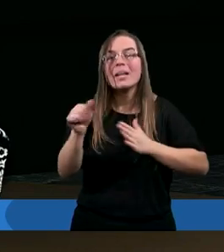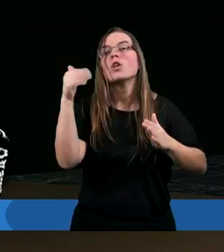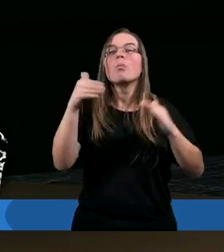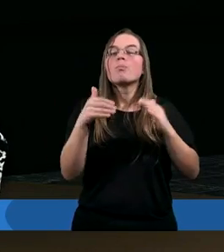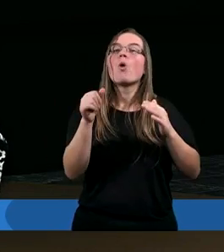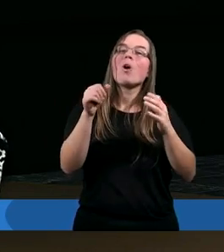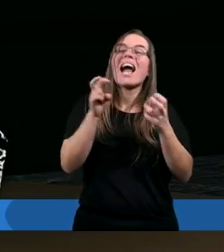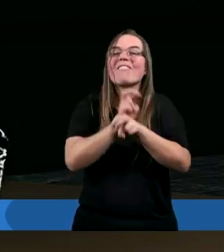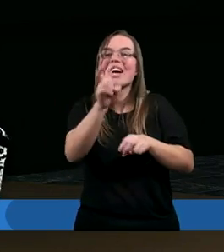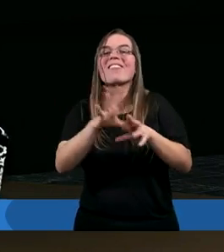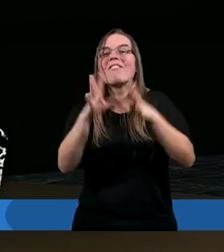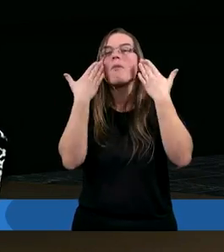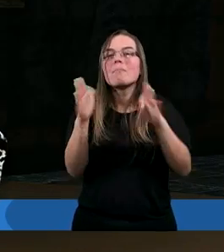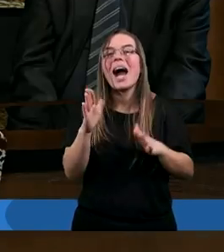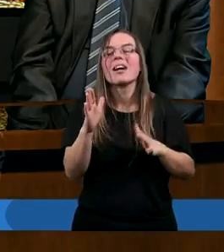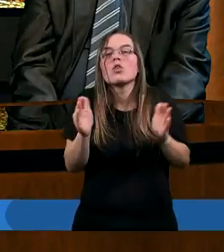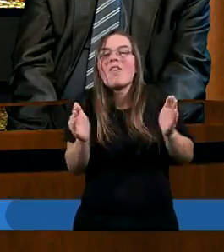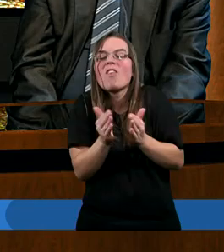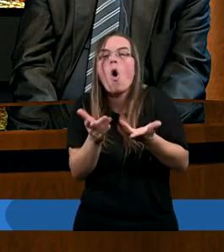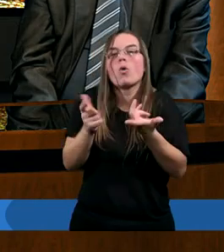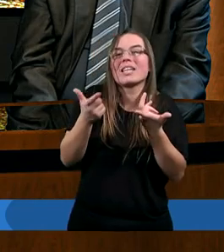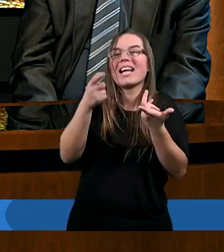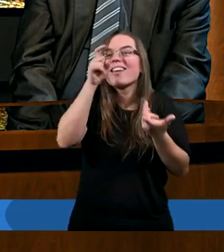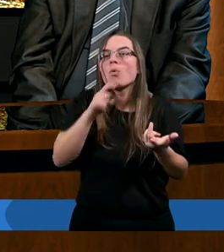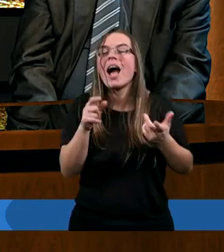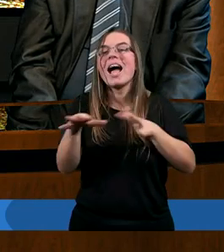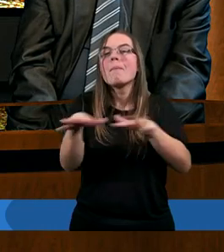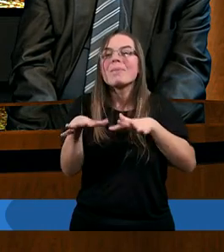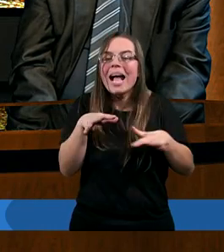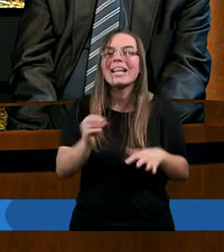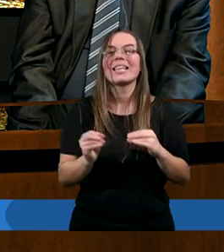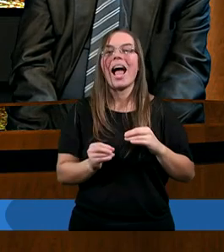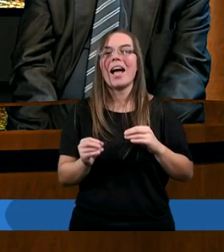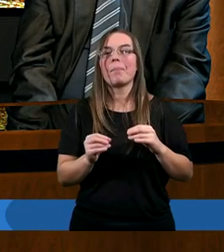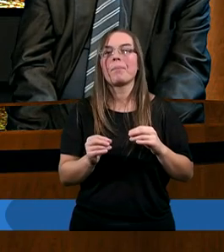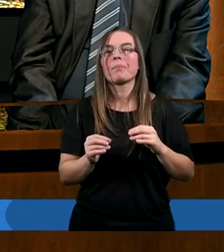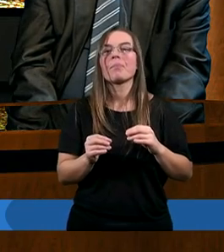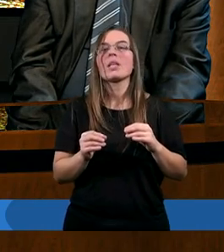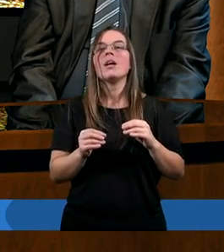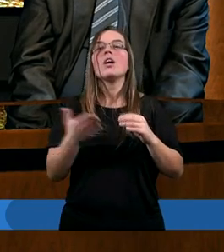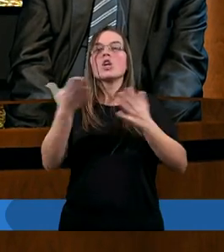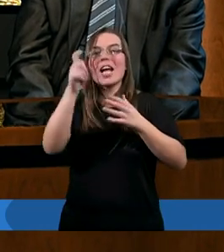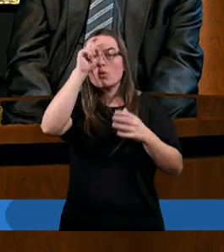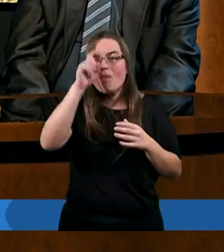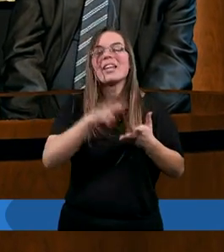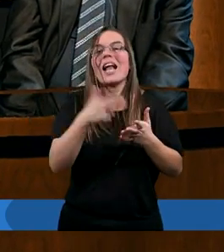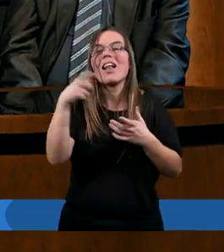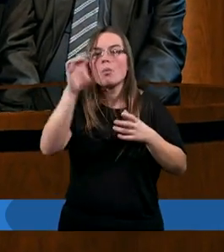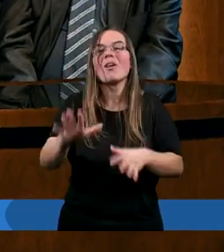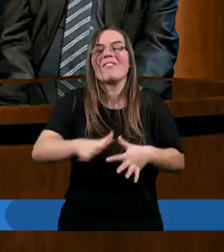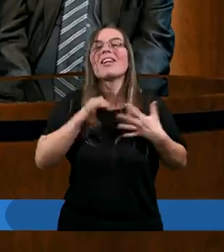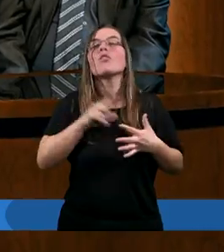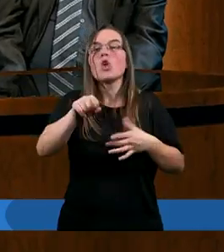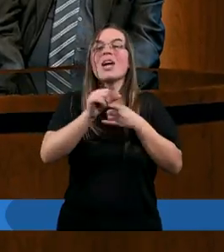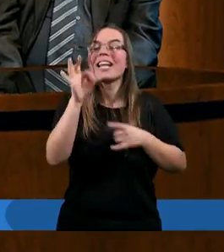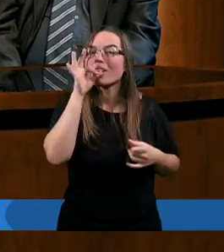można wejść w bardzo grząskie miejsce, gdzie się człowiekowi na 100% wydawało, że